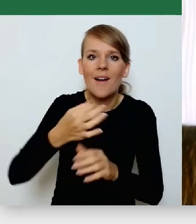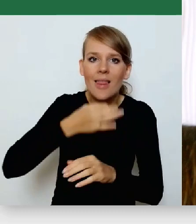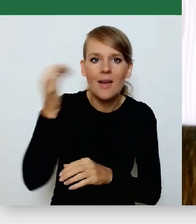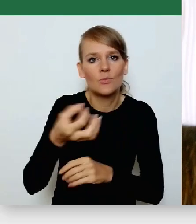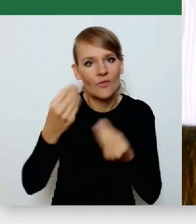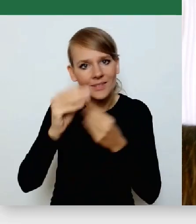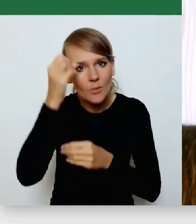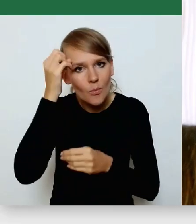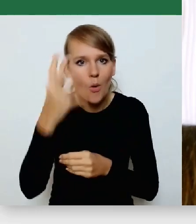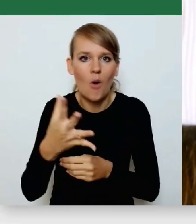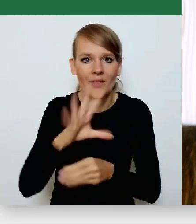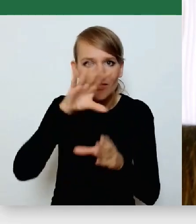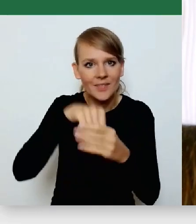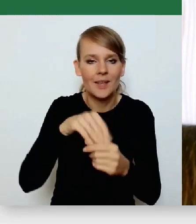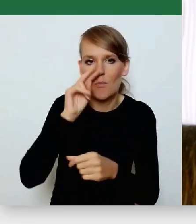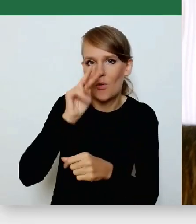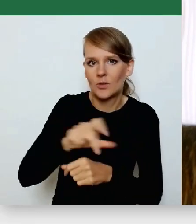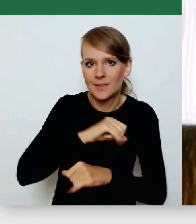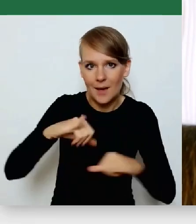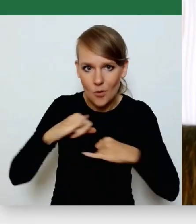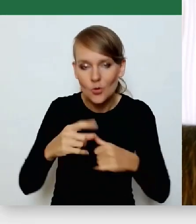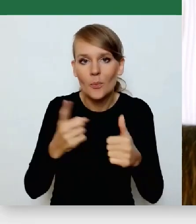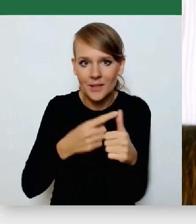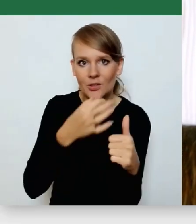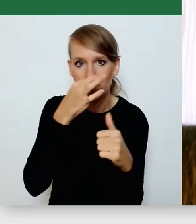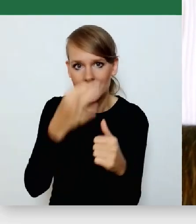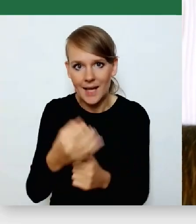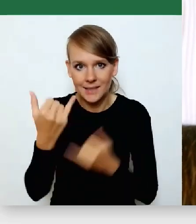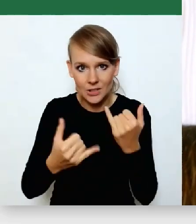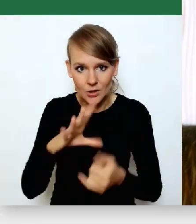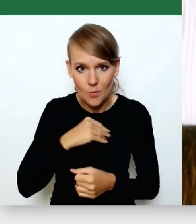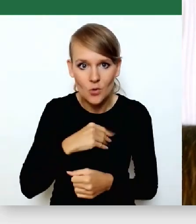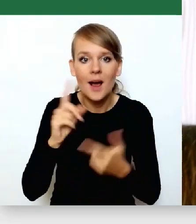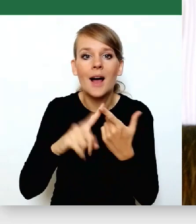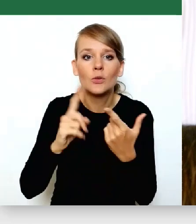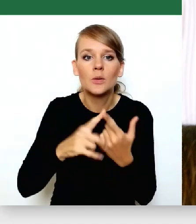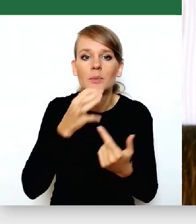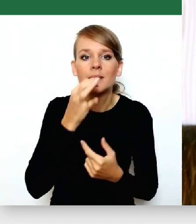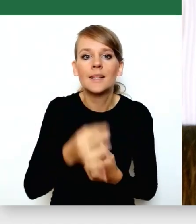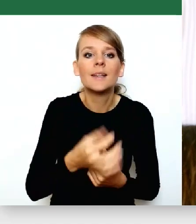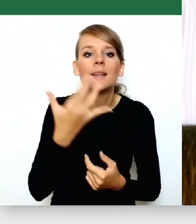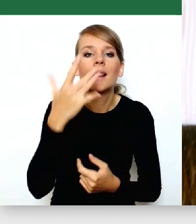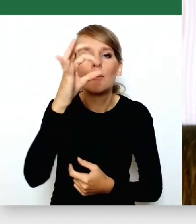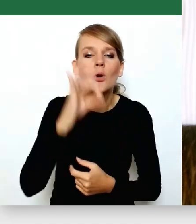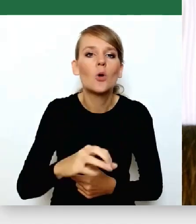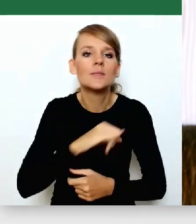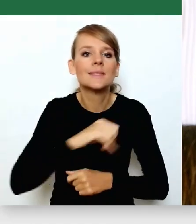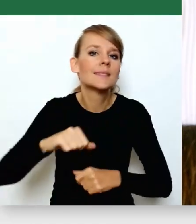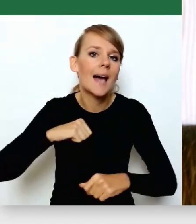perspektywą samorządową. To jest moje pierwsze pytanie do państwa, jeżeli można. A drugie, jaki procent samorządów jest,